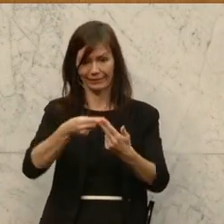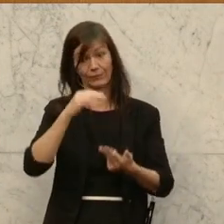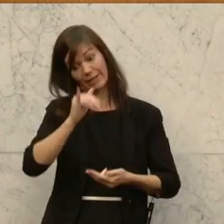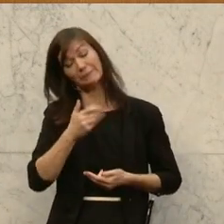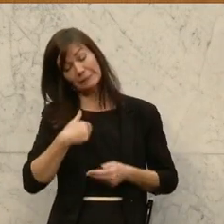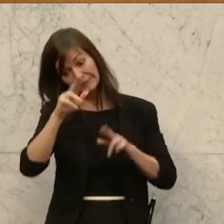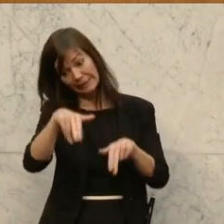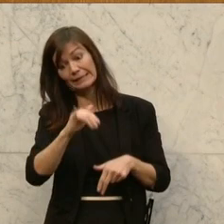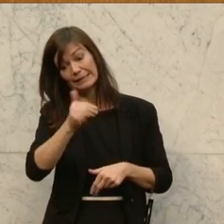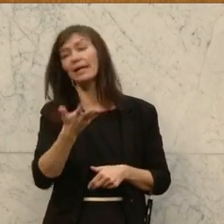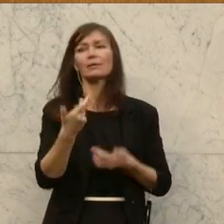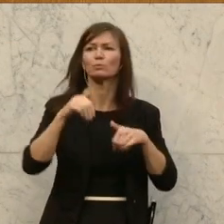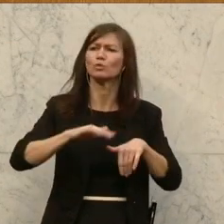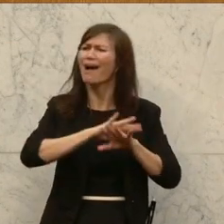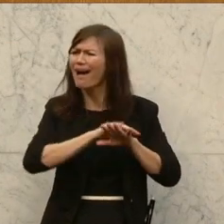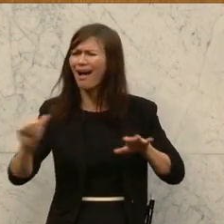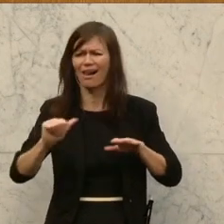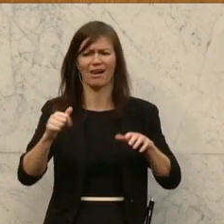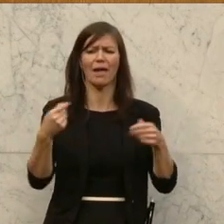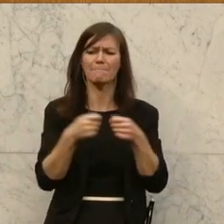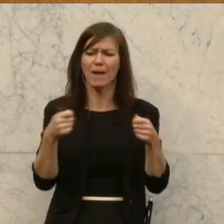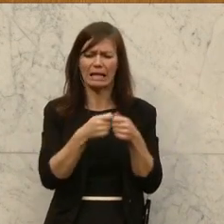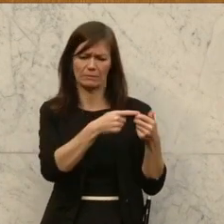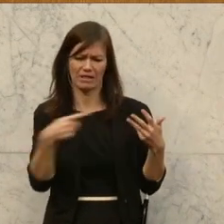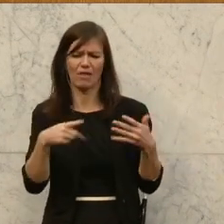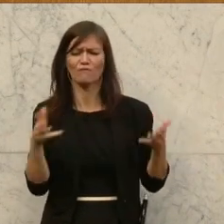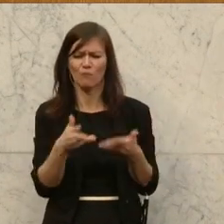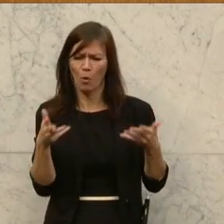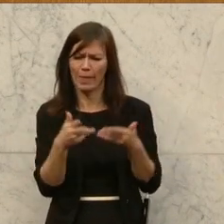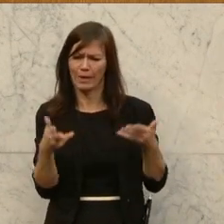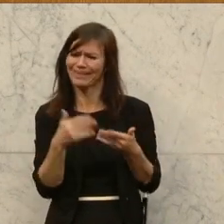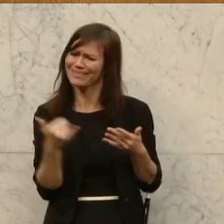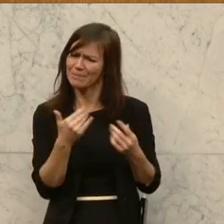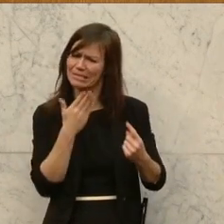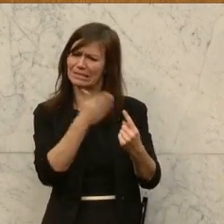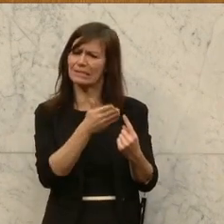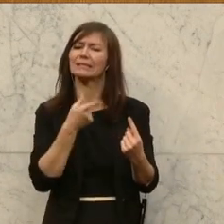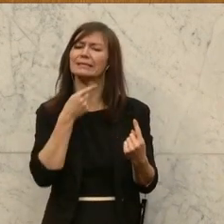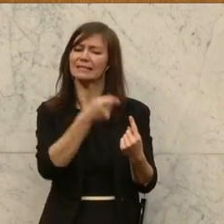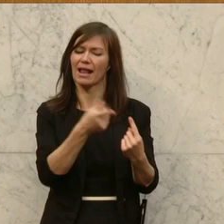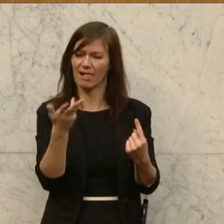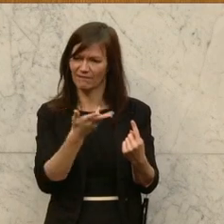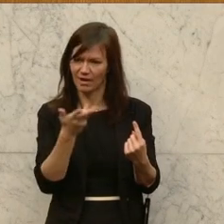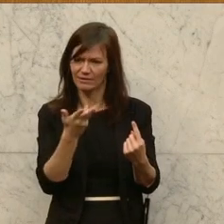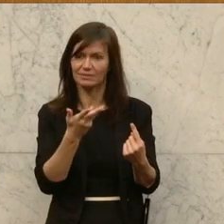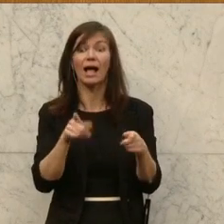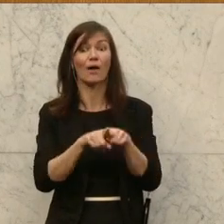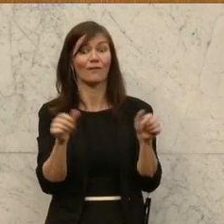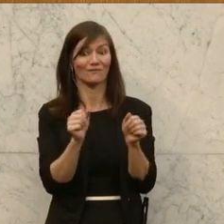alle Fördermaßnahmen, die geauft werden, wir arbeiten in diese Richtung, dass wir nämlich auch die